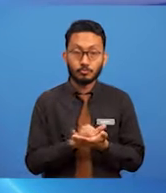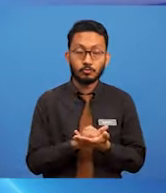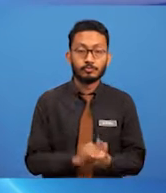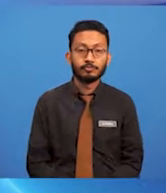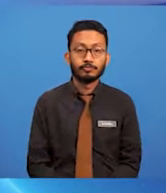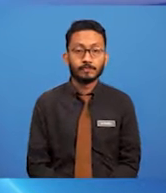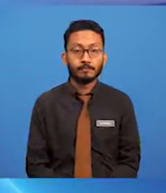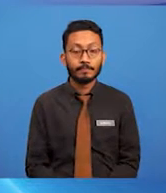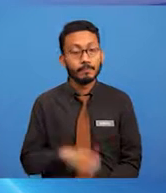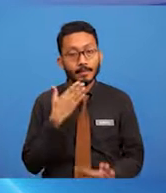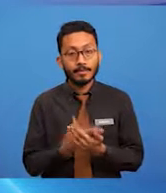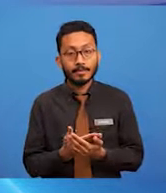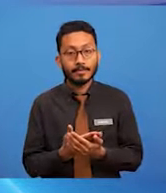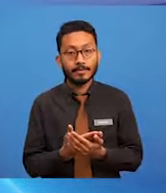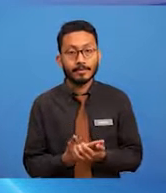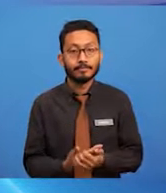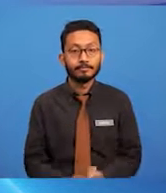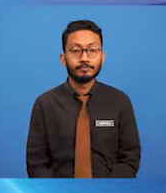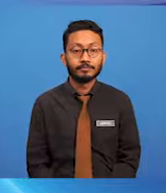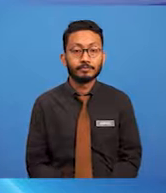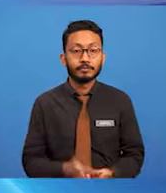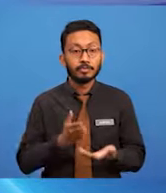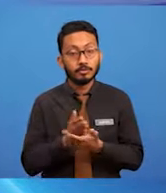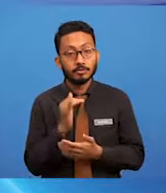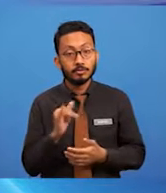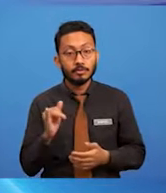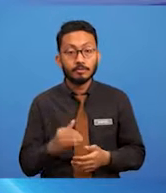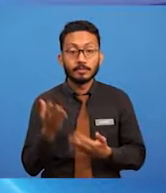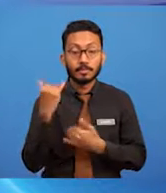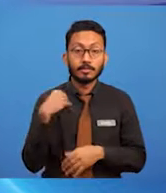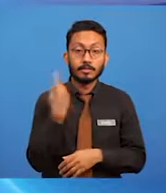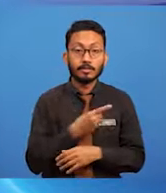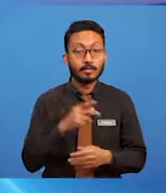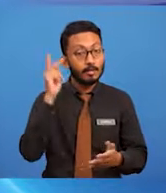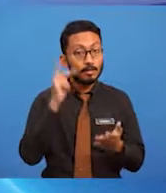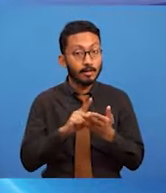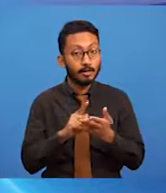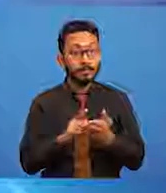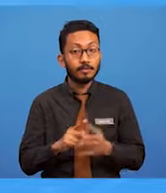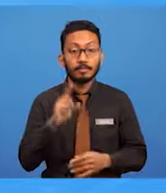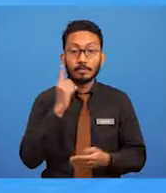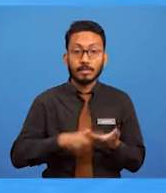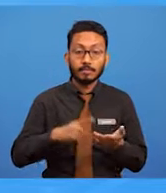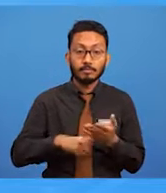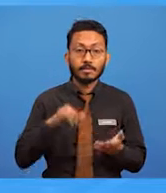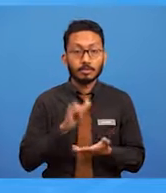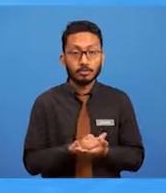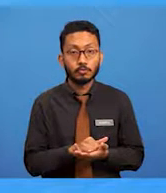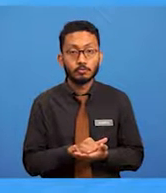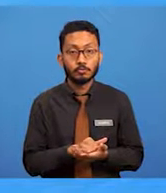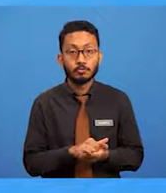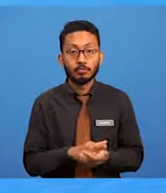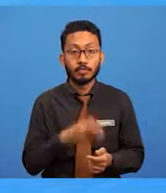Baik, seterusnya mari kita mengenali apa itu konsep warna.